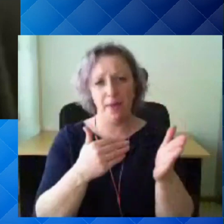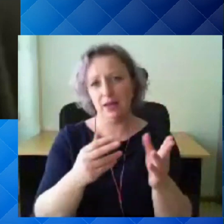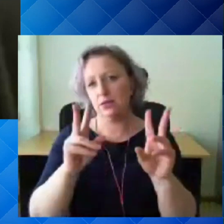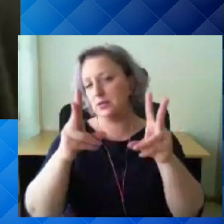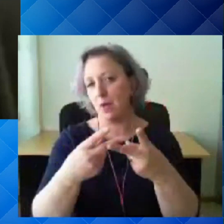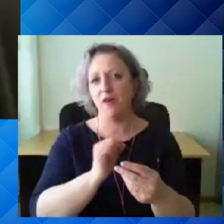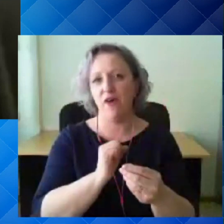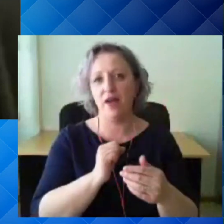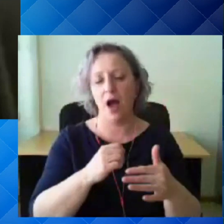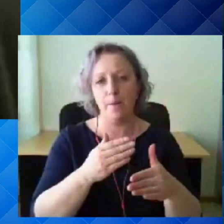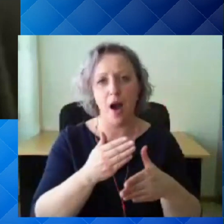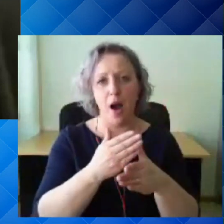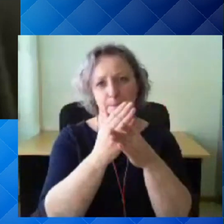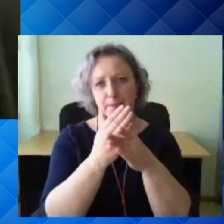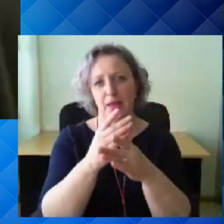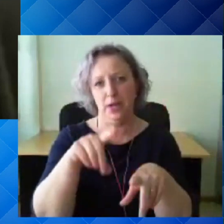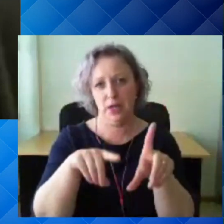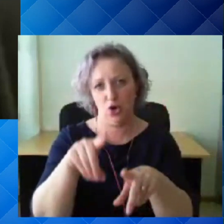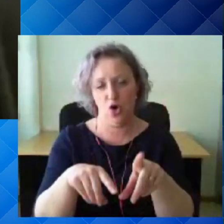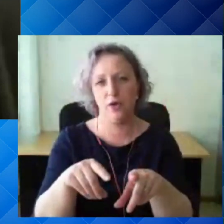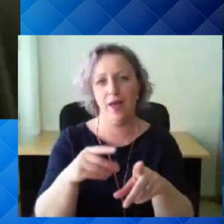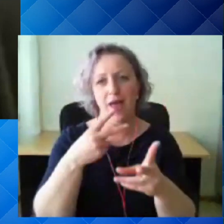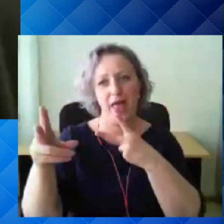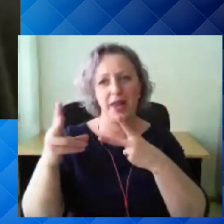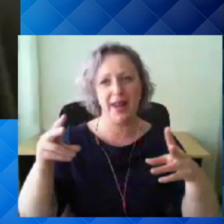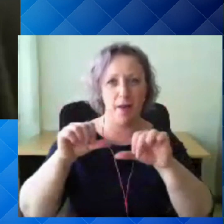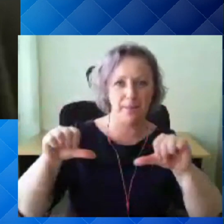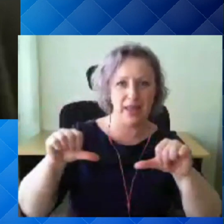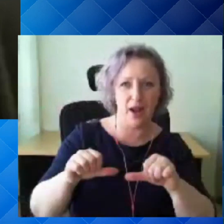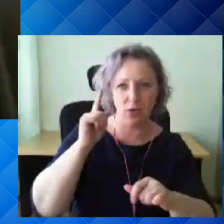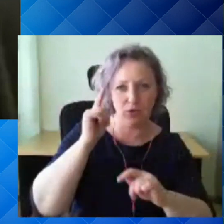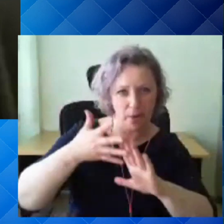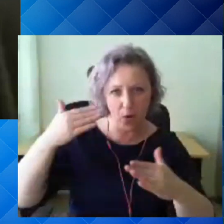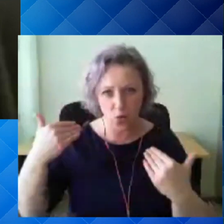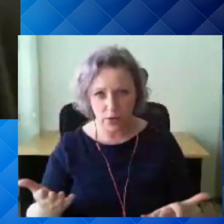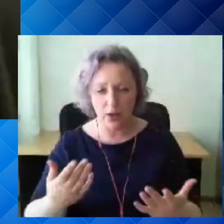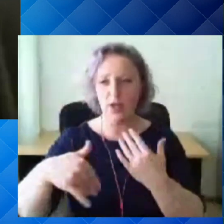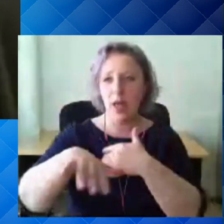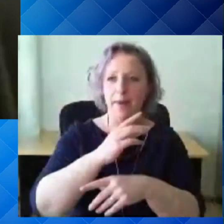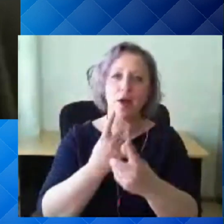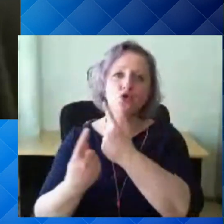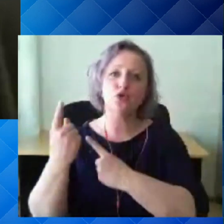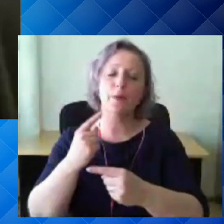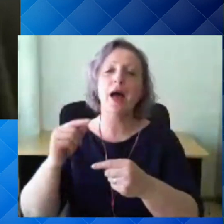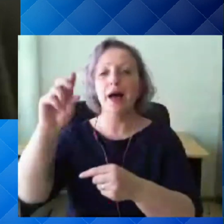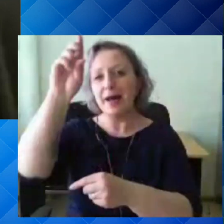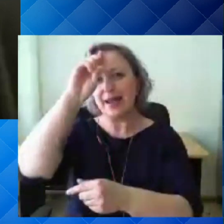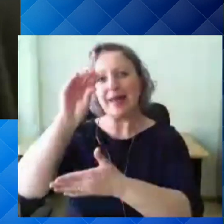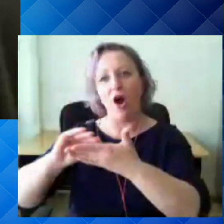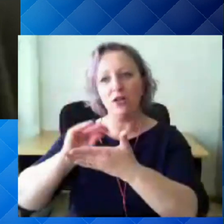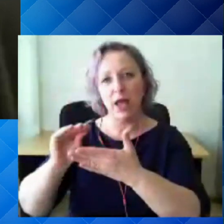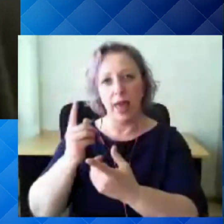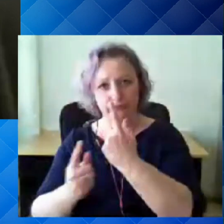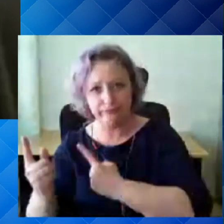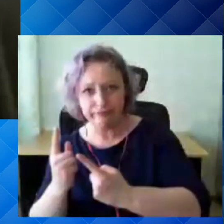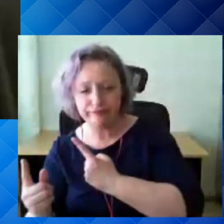erinevate selliste tõigenduskohtadega, siis meie konsulteerime riigikantseleiga, aga